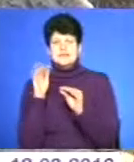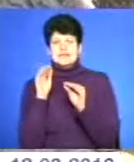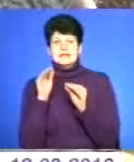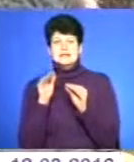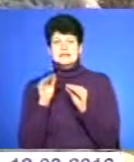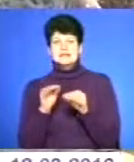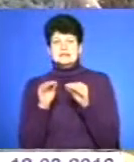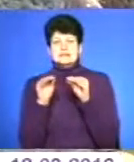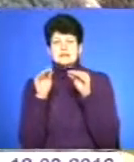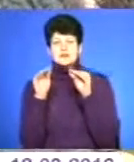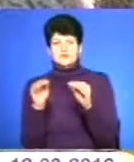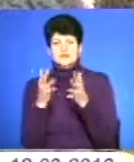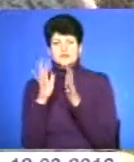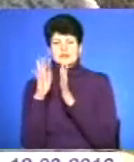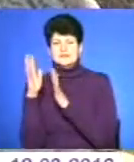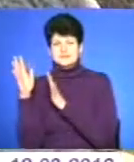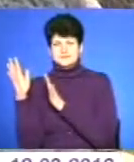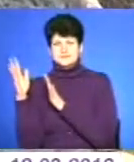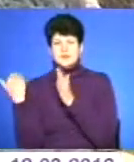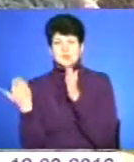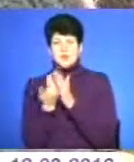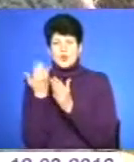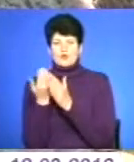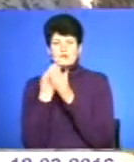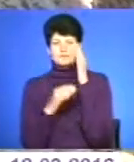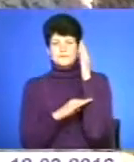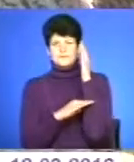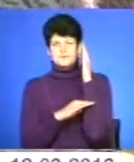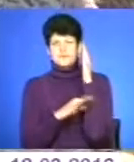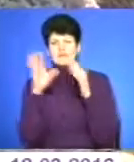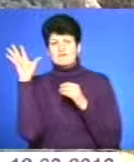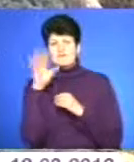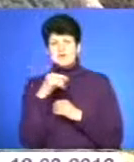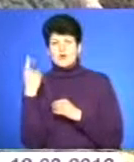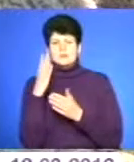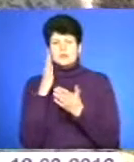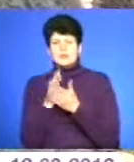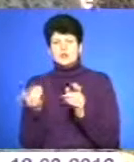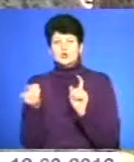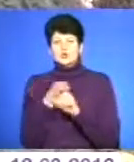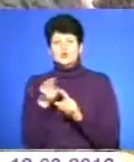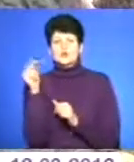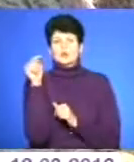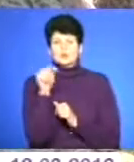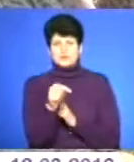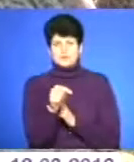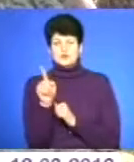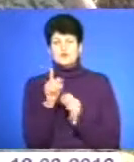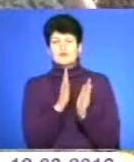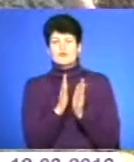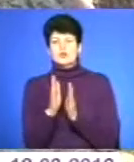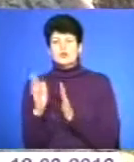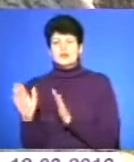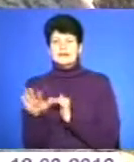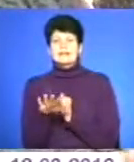ліси новими деревцятками. Вся область має долучитися до того, щоб порядкувати